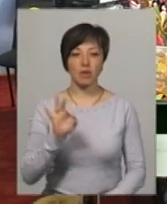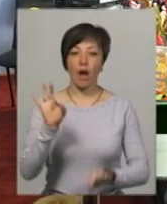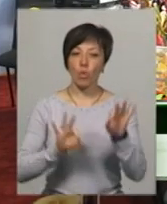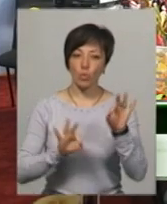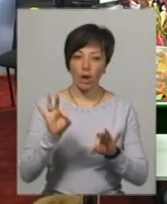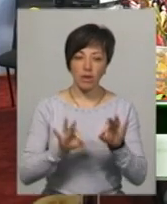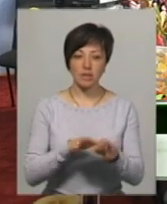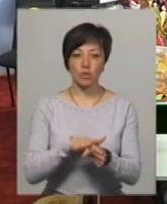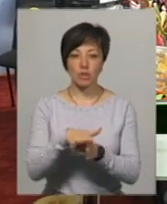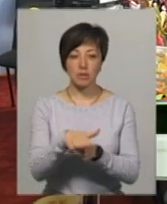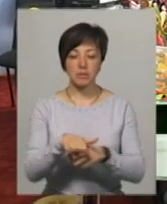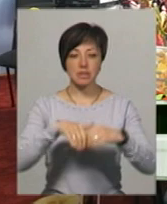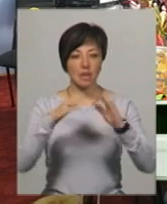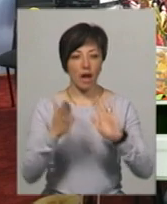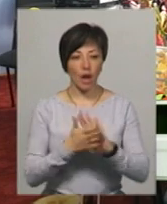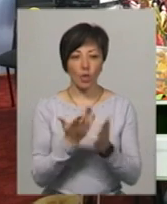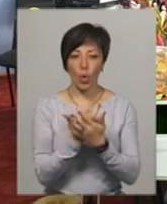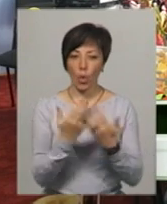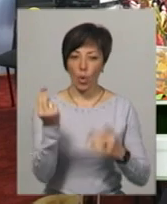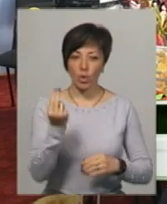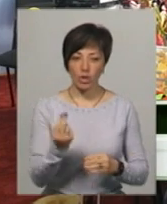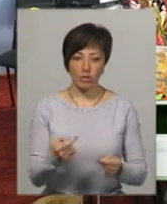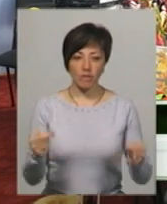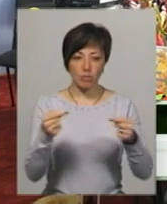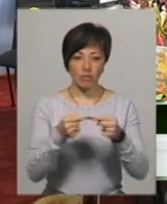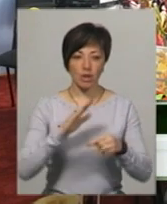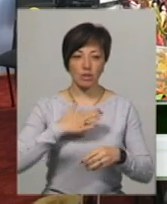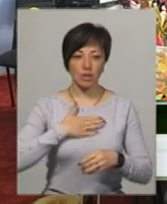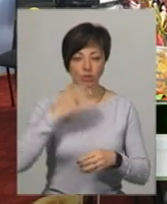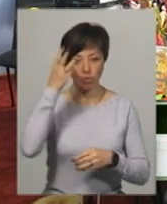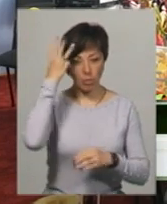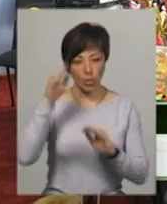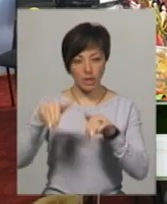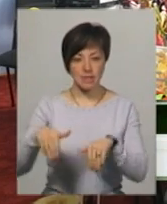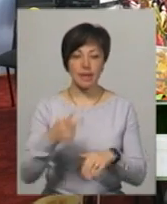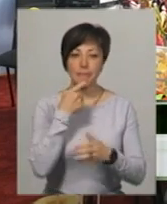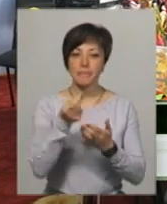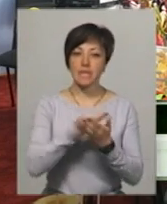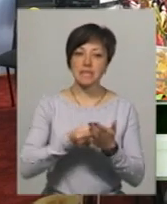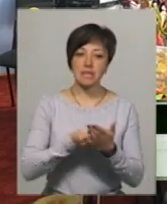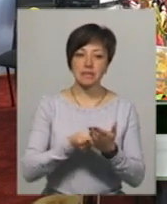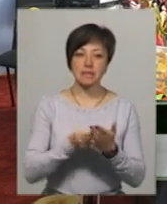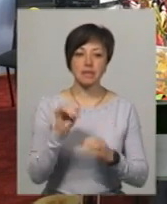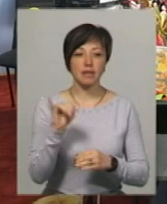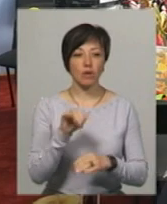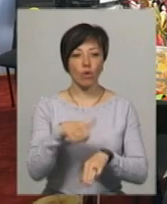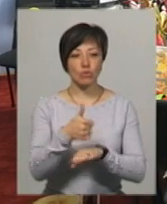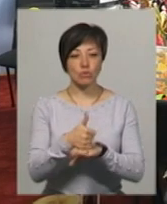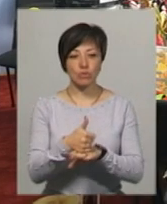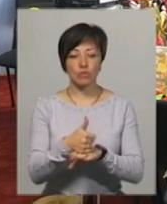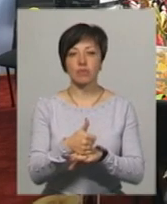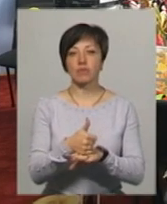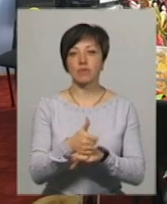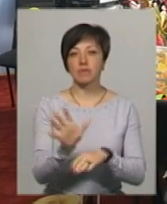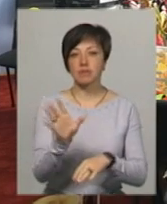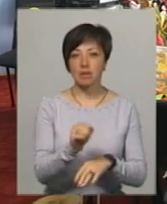дотримання загального колориту, який відповідає нашій подільській писанці, і основам орнаментиків,